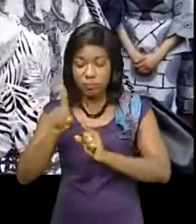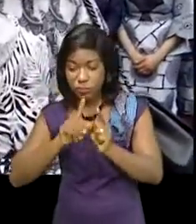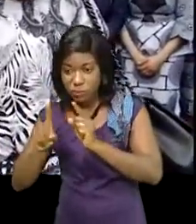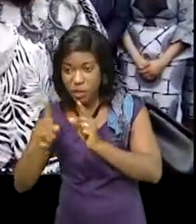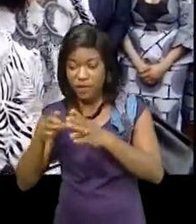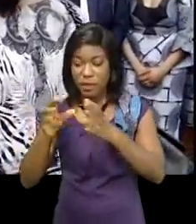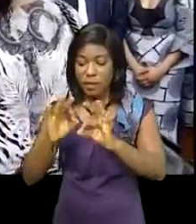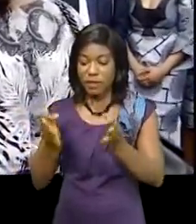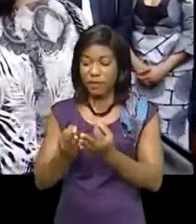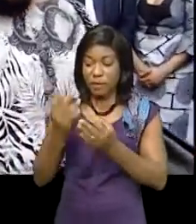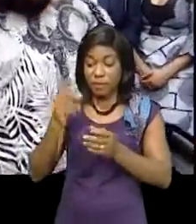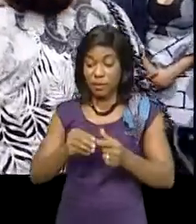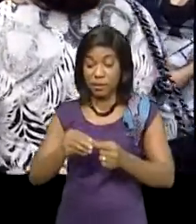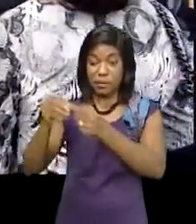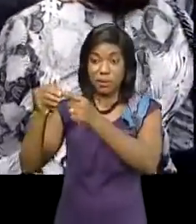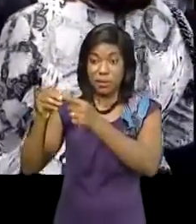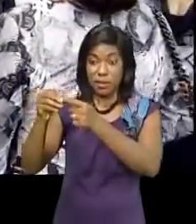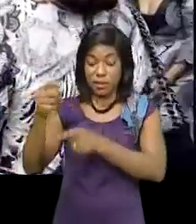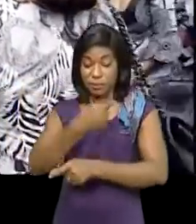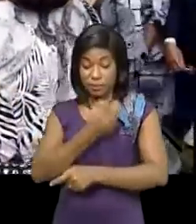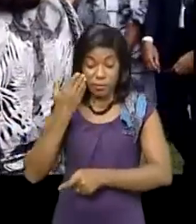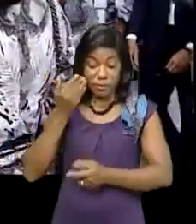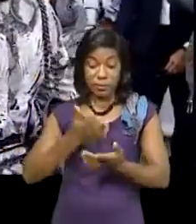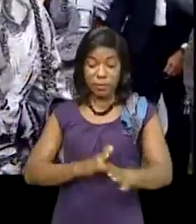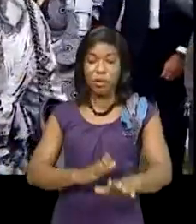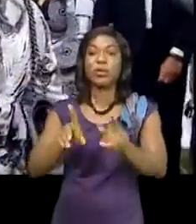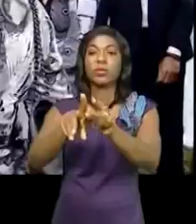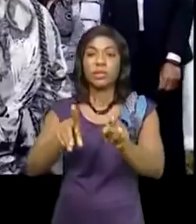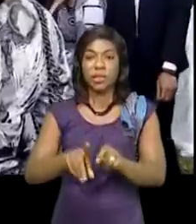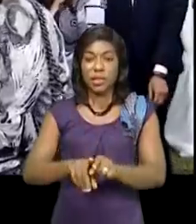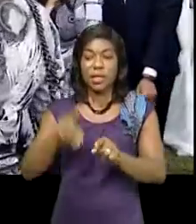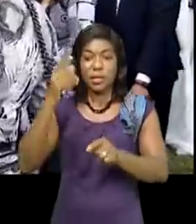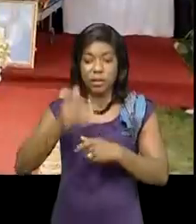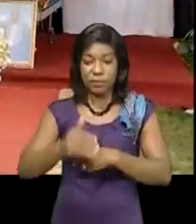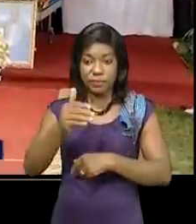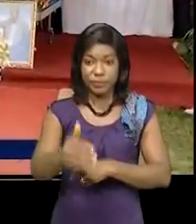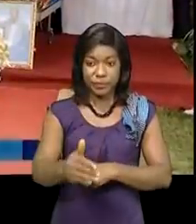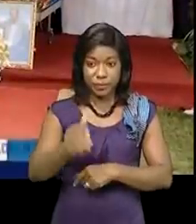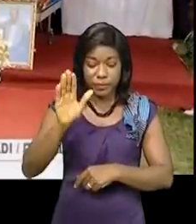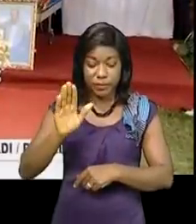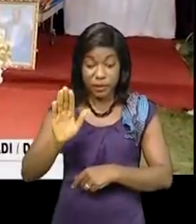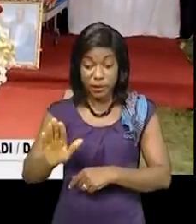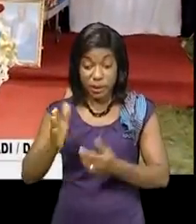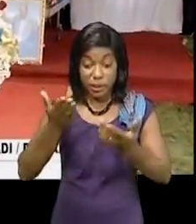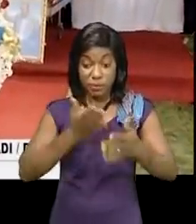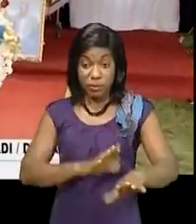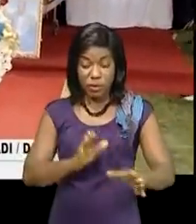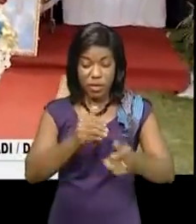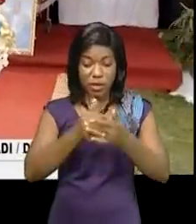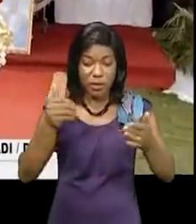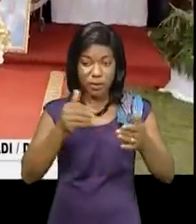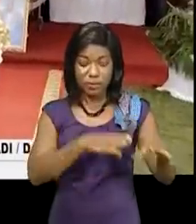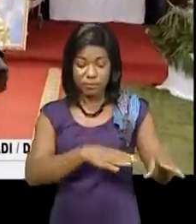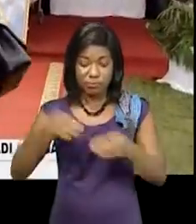avec la famille biologique du patriarche Yezoukite-Ngé. Il s'est recueilli devant sa dépouille avant de quitter